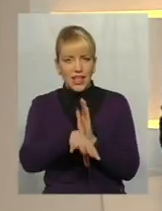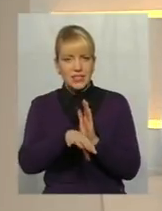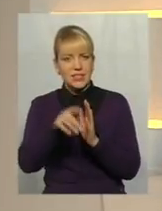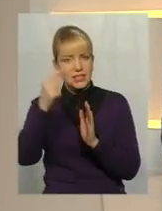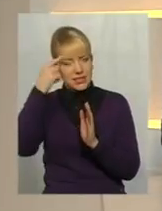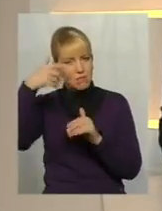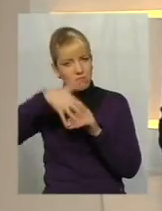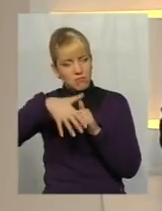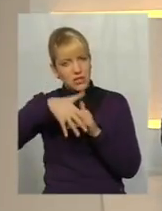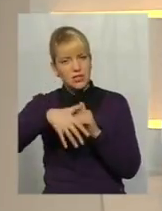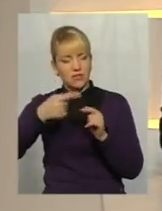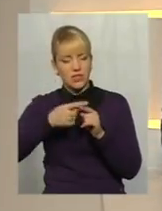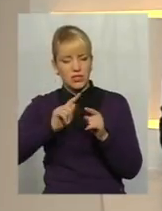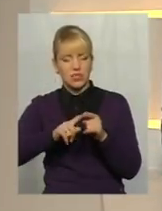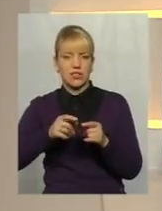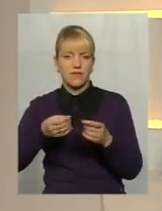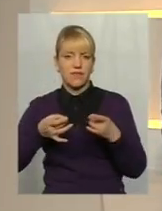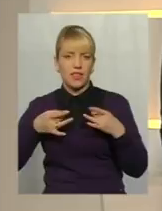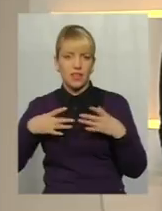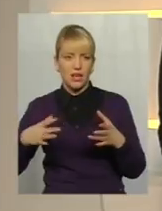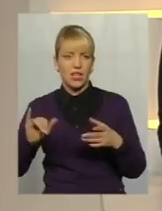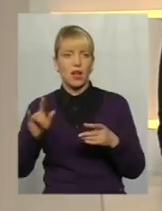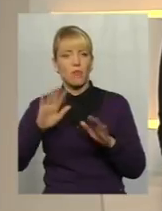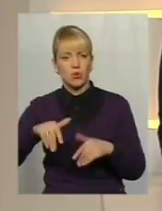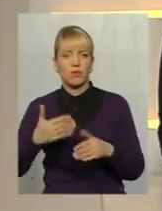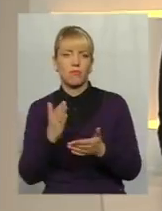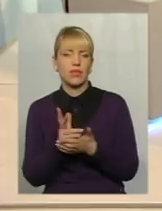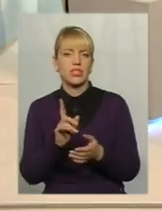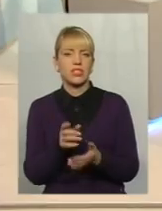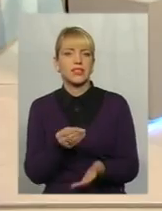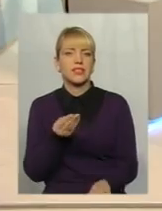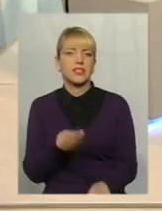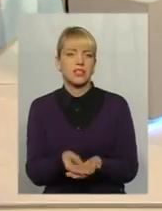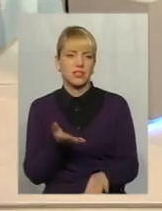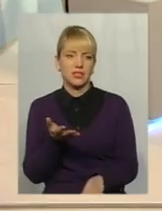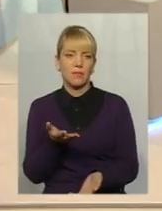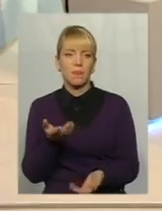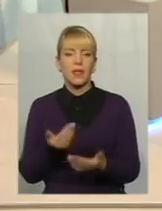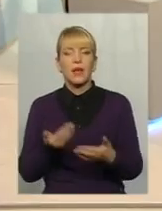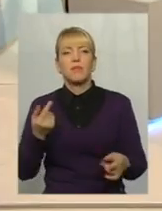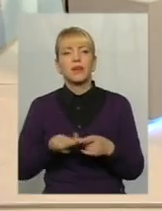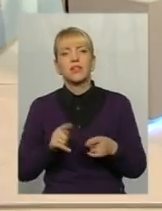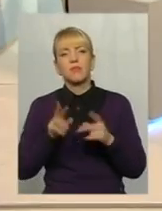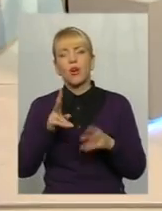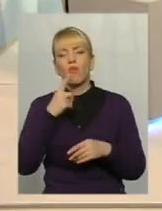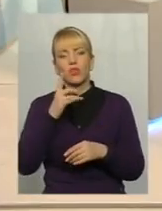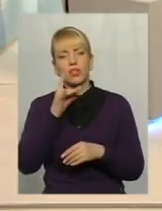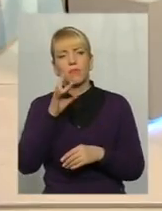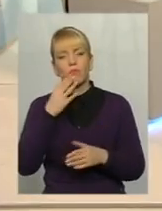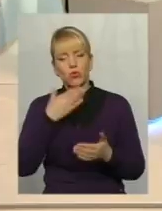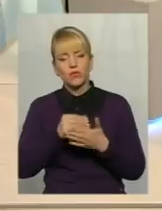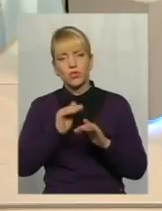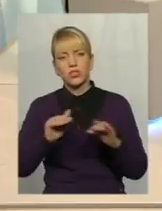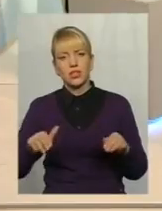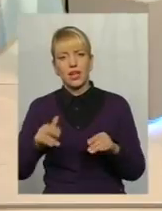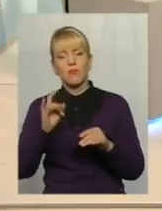якусь цінність того, чи можливо, ні. Знаєте, перед тим, як говорити про дітей, майбутнє